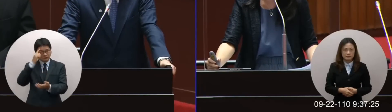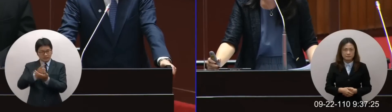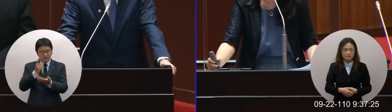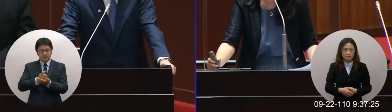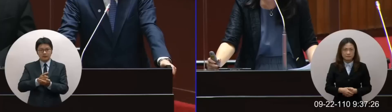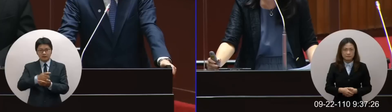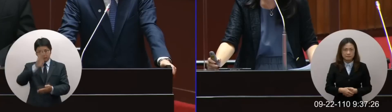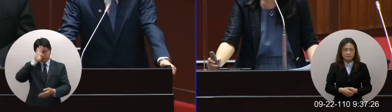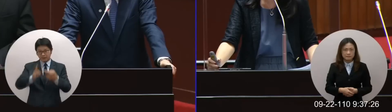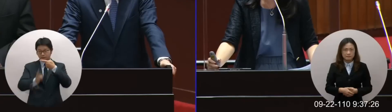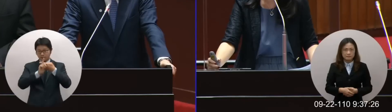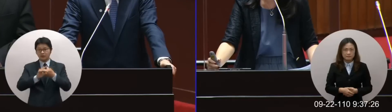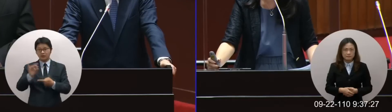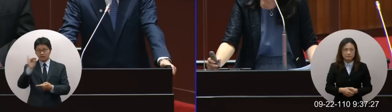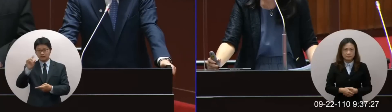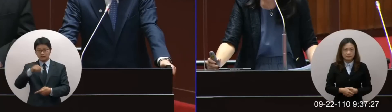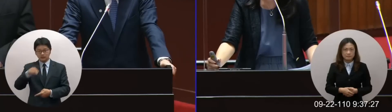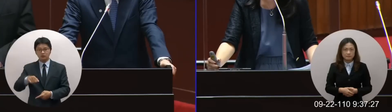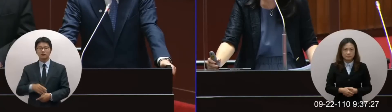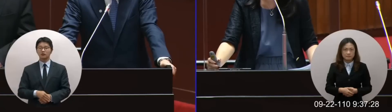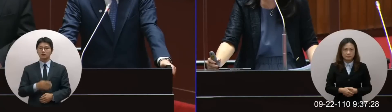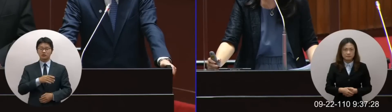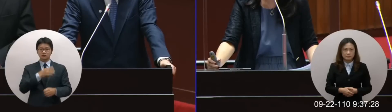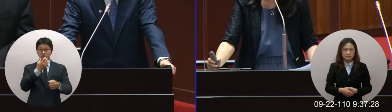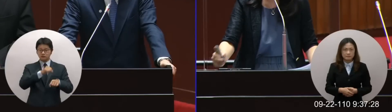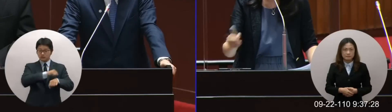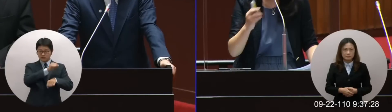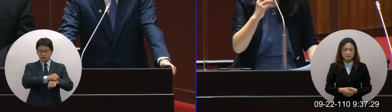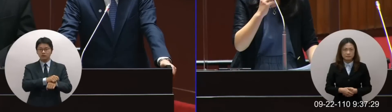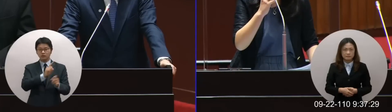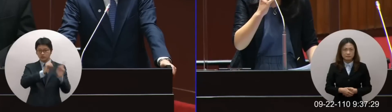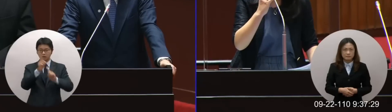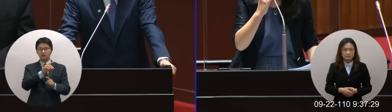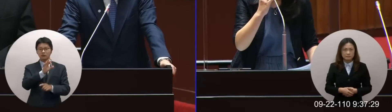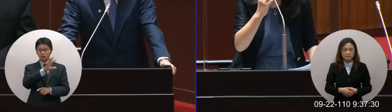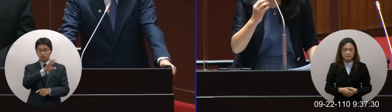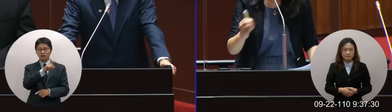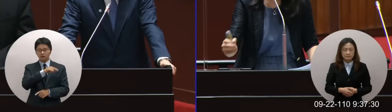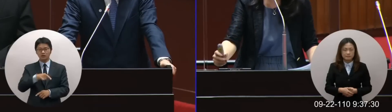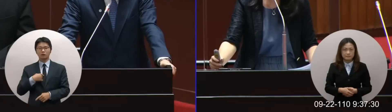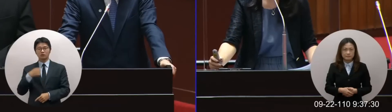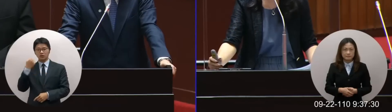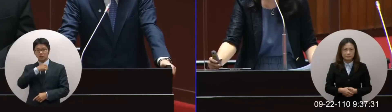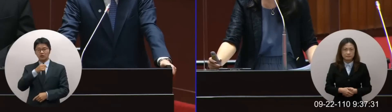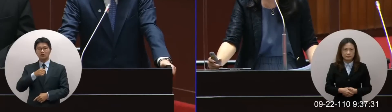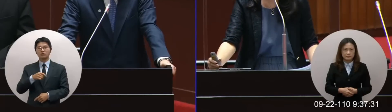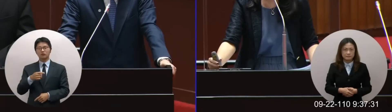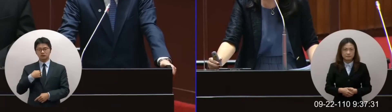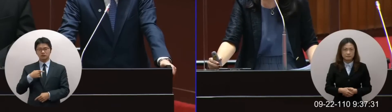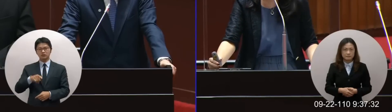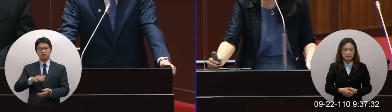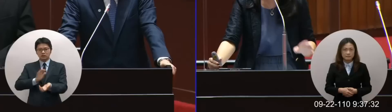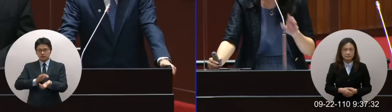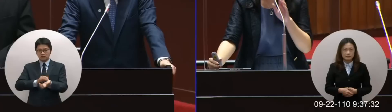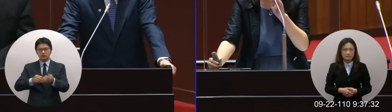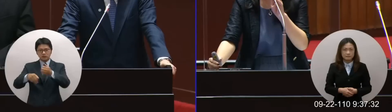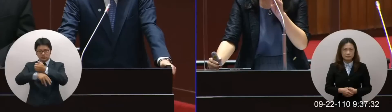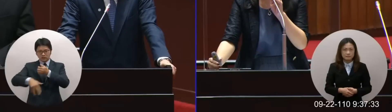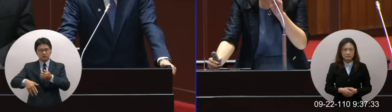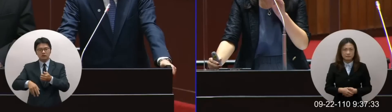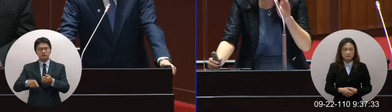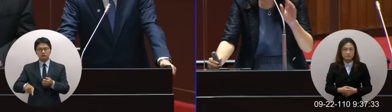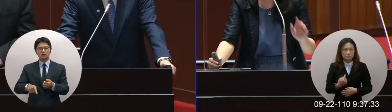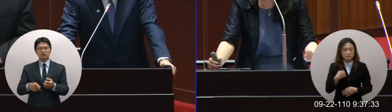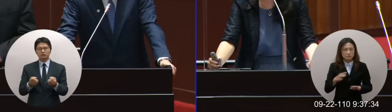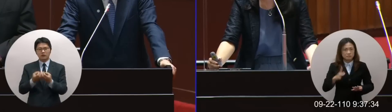千人新加坡是五百多萬人台灣等於是一天是五千人坦白講這醫療體系也承擔不起所以在這裡面所以